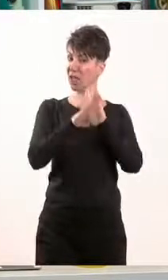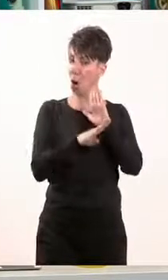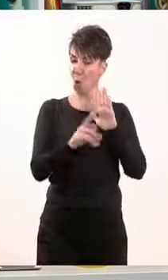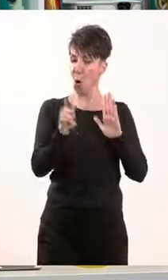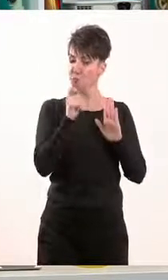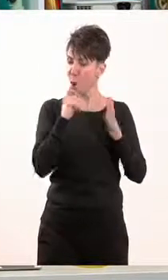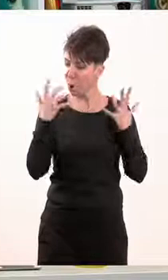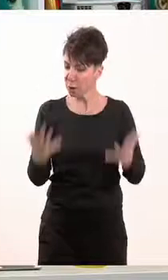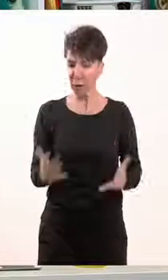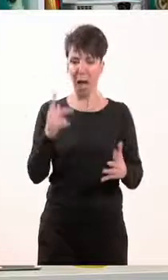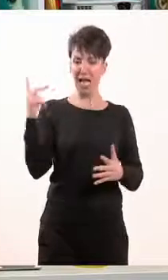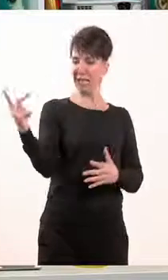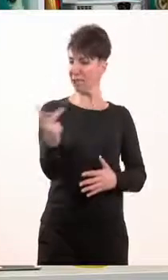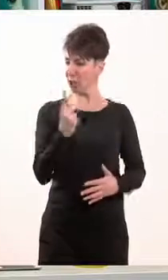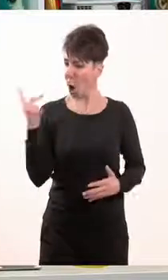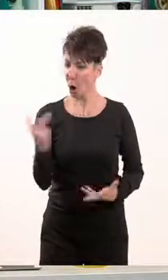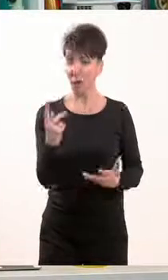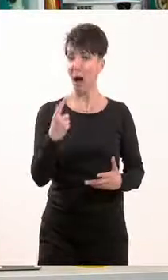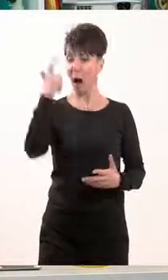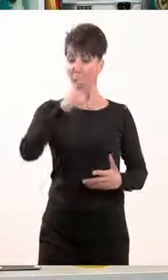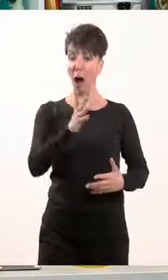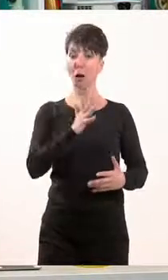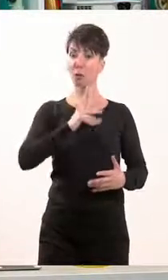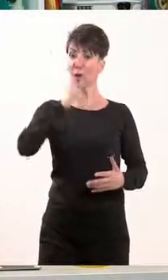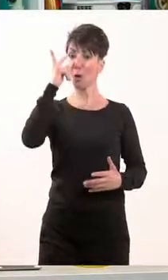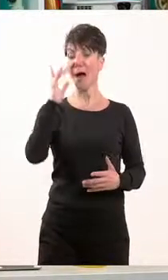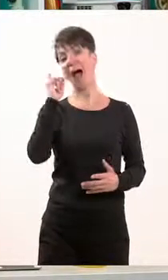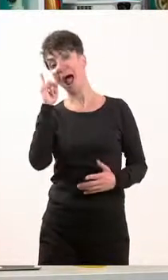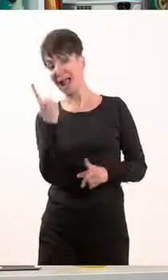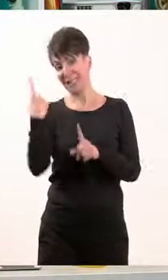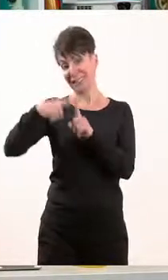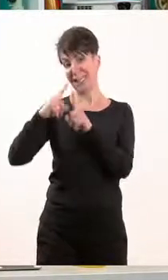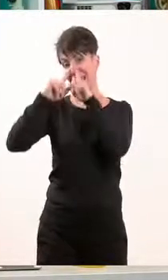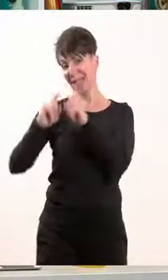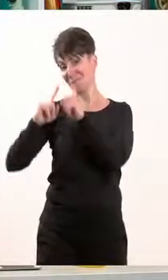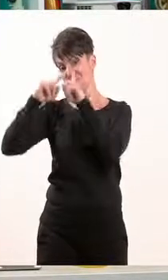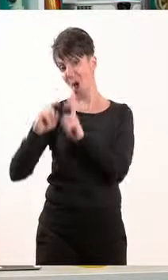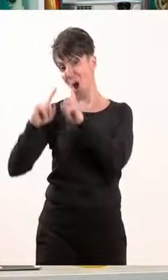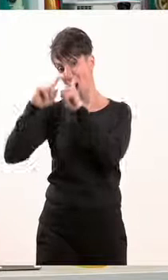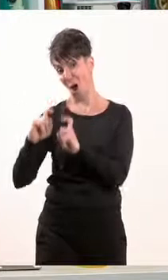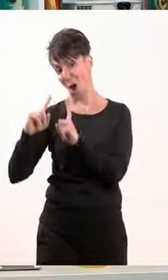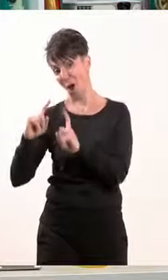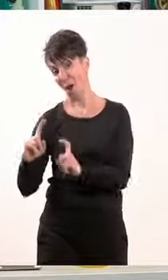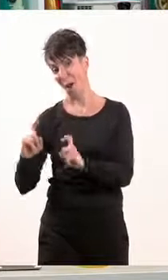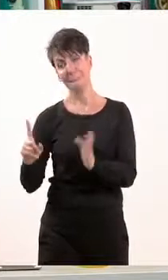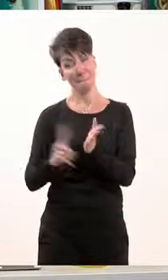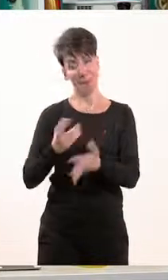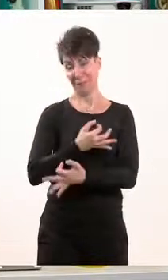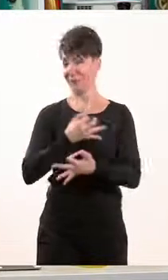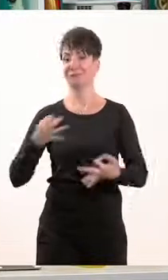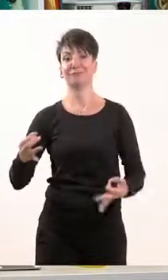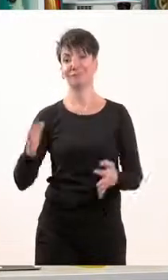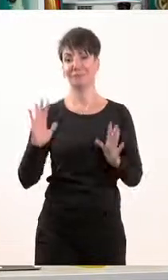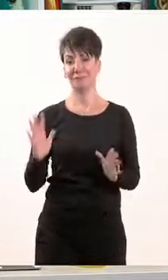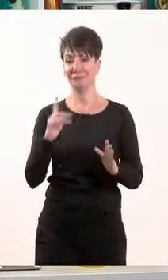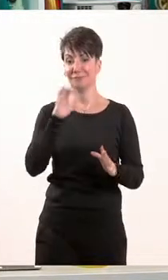πολιτικά, δικαιώματα κοινωνικά, αλλά έχουν όμως και υποχρεώσεις, στις οποίες πρέπει να είναι εντάξει. Και